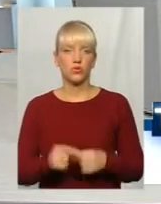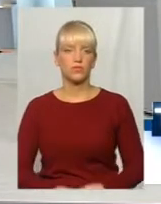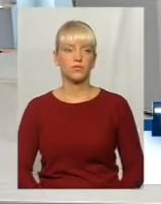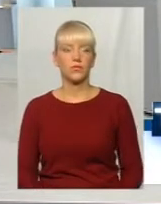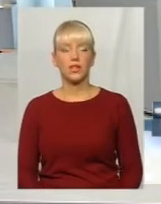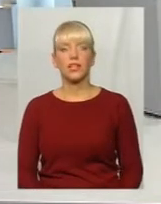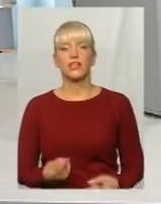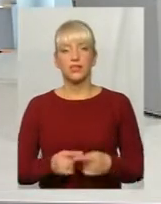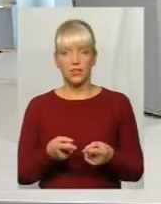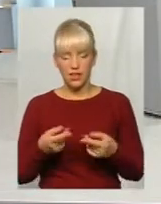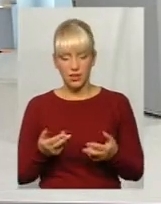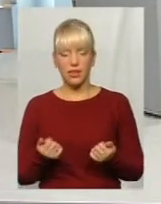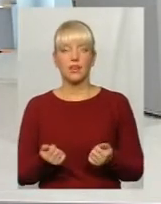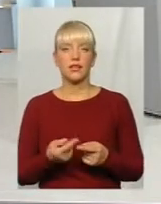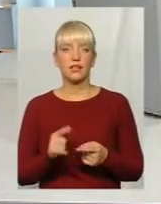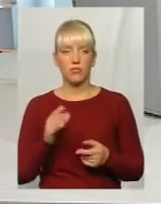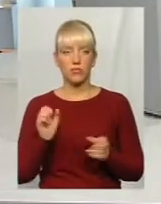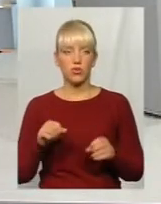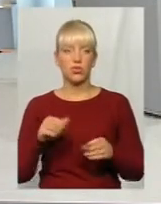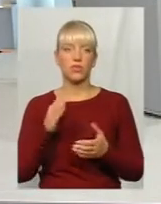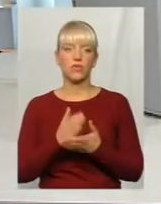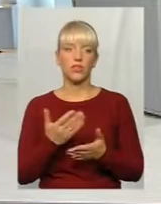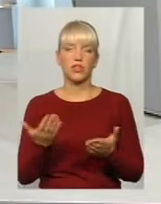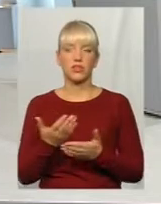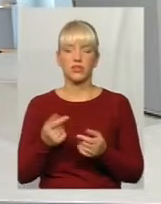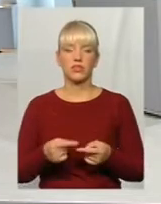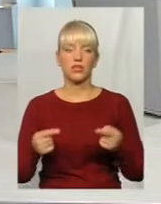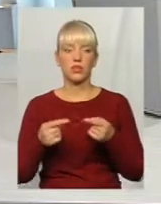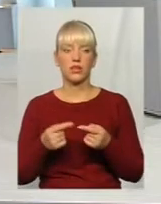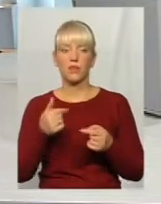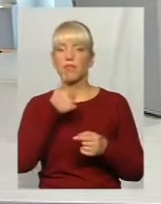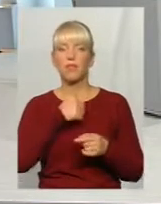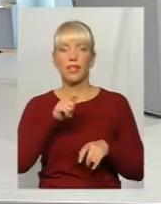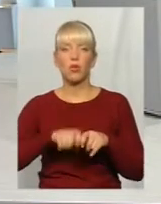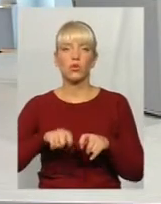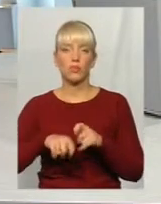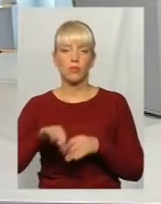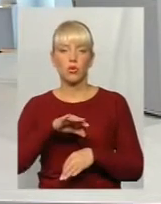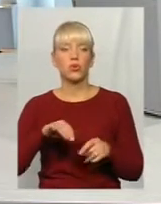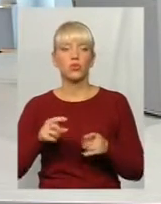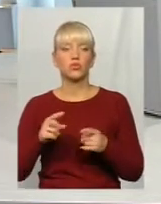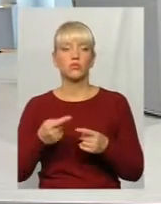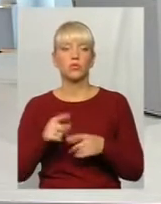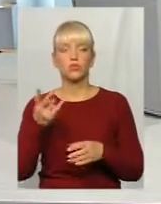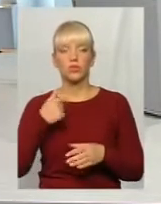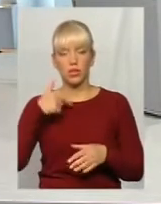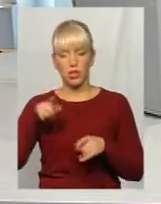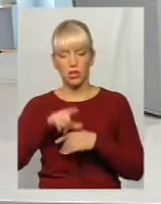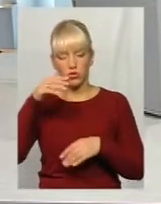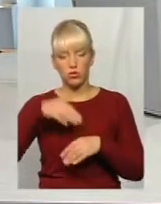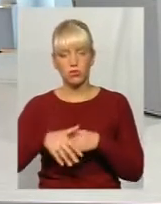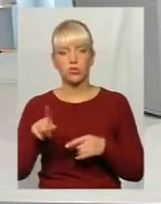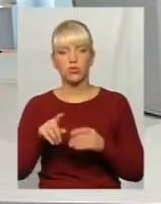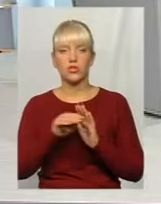Це дійсно так. Можливо, є якийсь, ну, це пілотний проєкт, чи був саме пілотний, тому що, я так розумію, що будуть дивитися, що є в